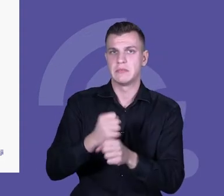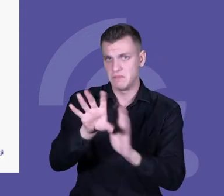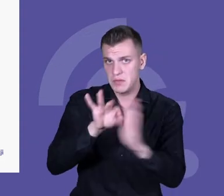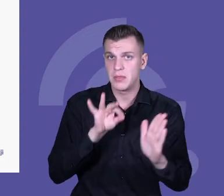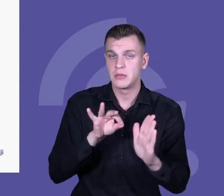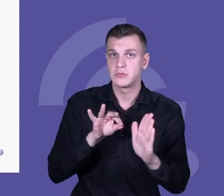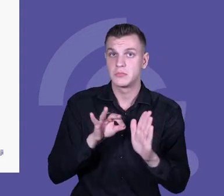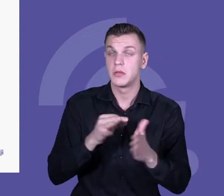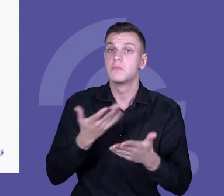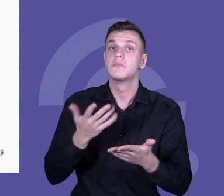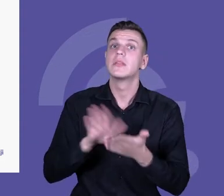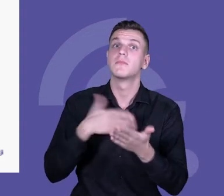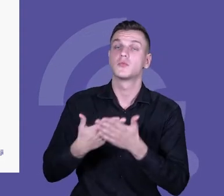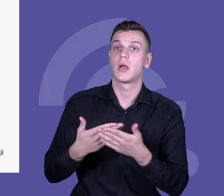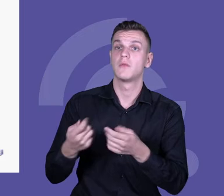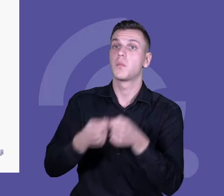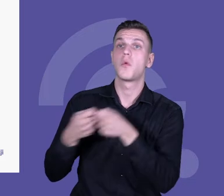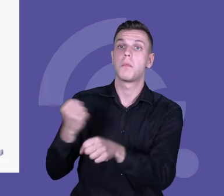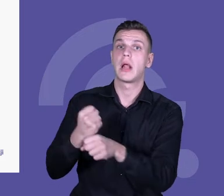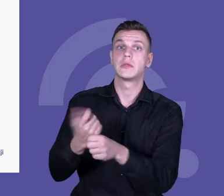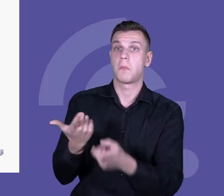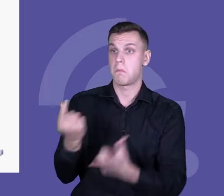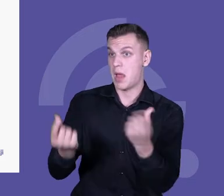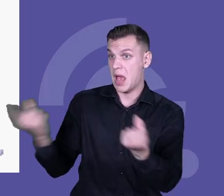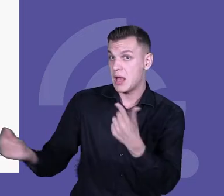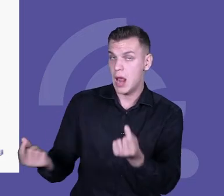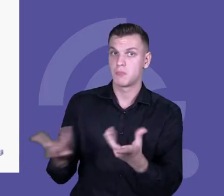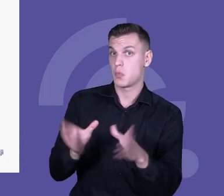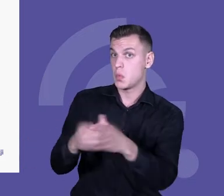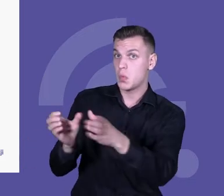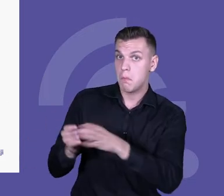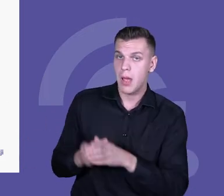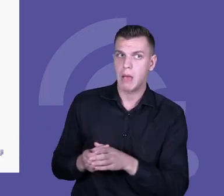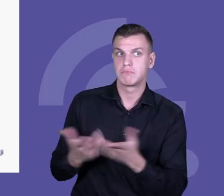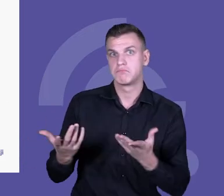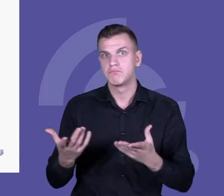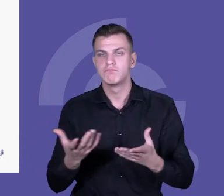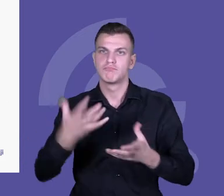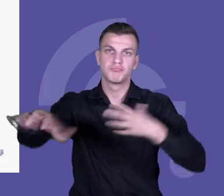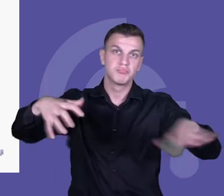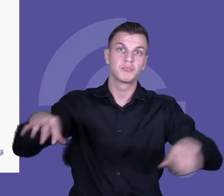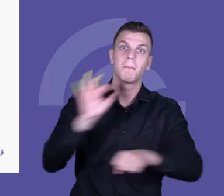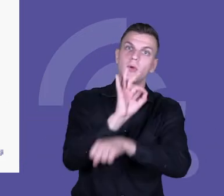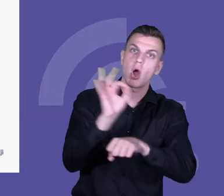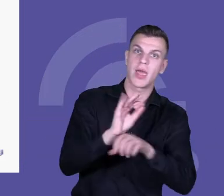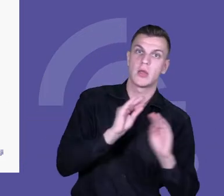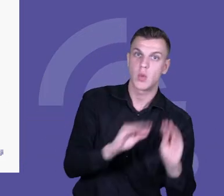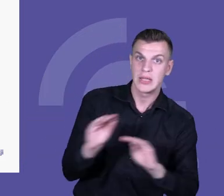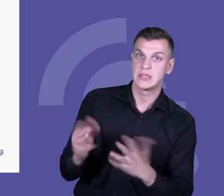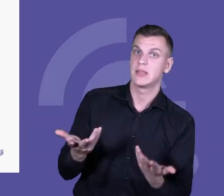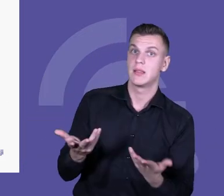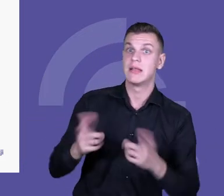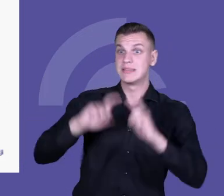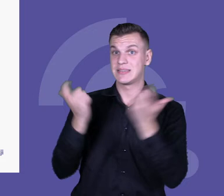zastosować. Czy to praca w parach, czy to praca w grupach, czy to chociażby projekty edukacyjne realizowane wspólnie.